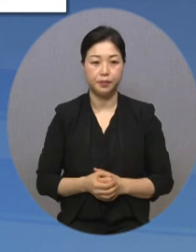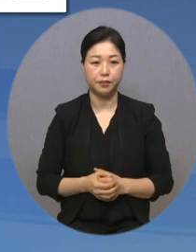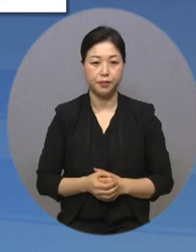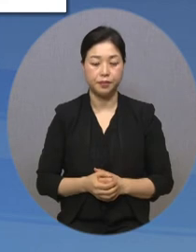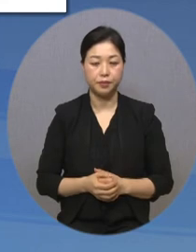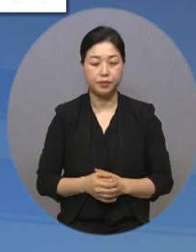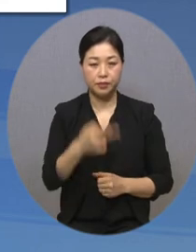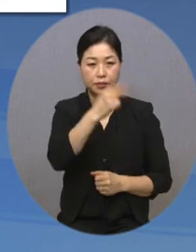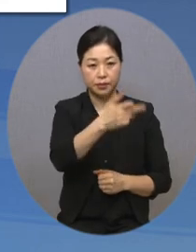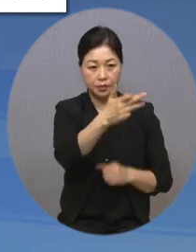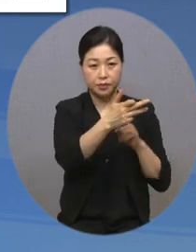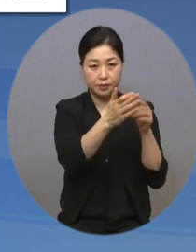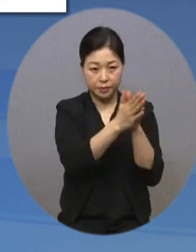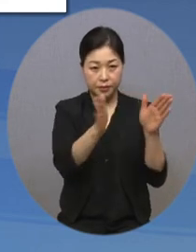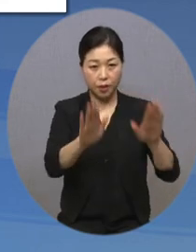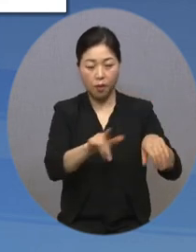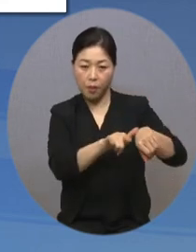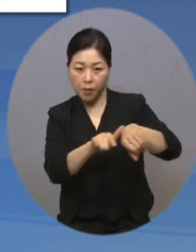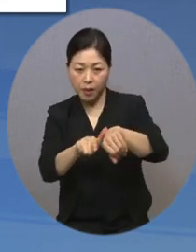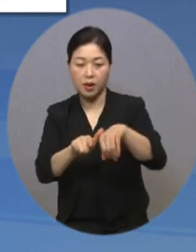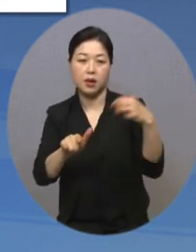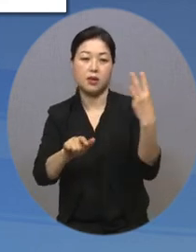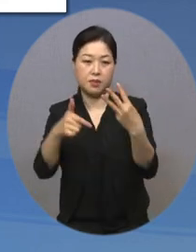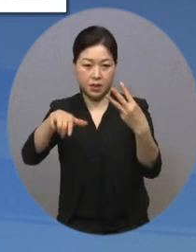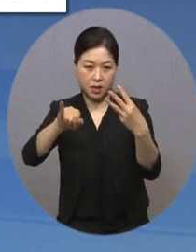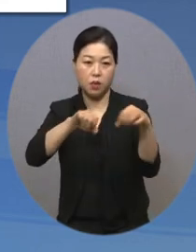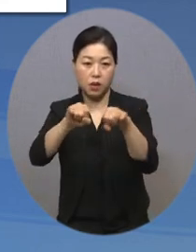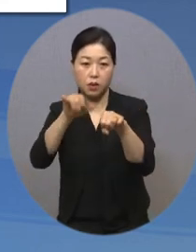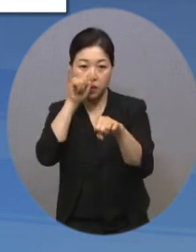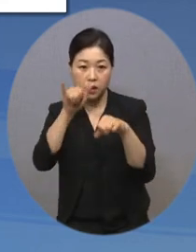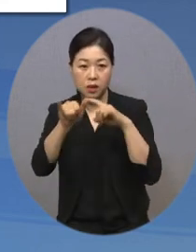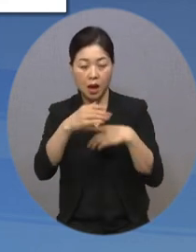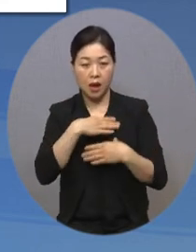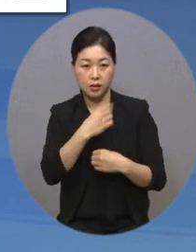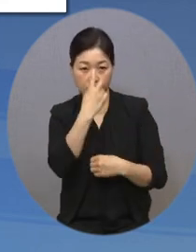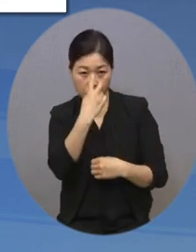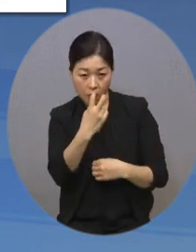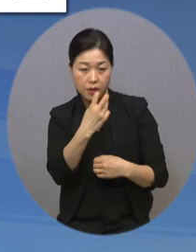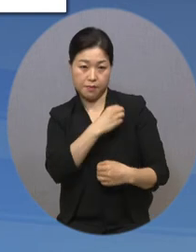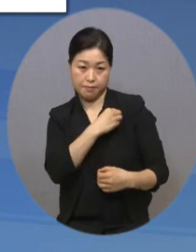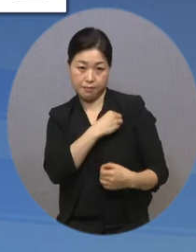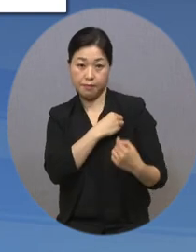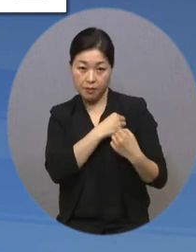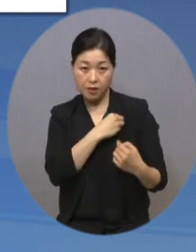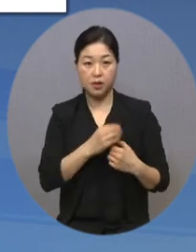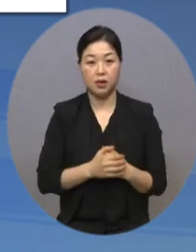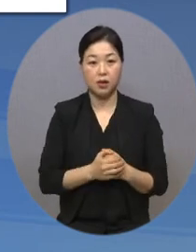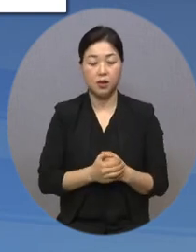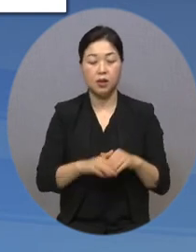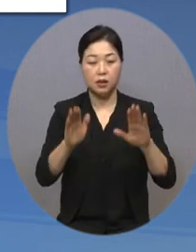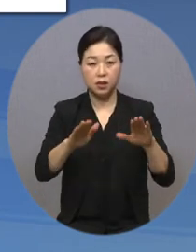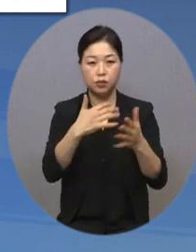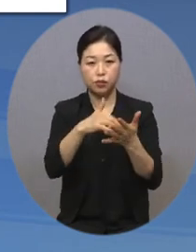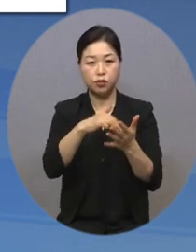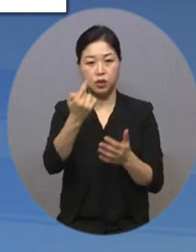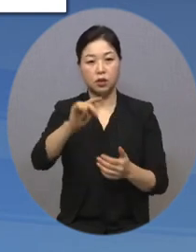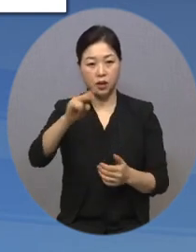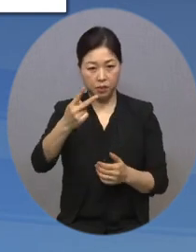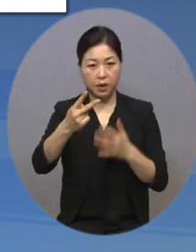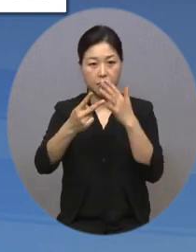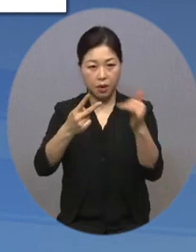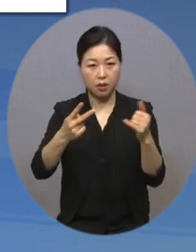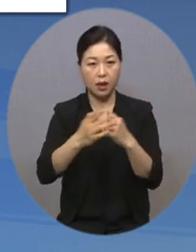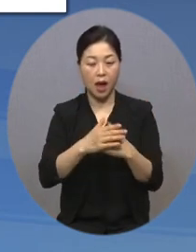2018년 시작돼 올해 3기 활동에 나서게 되는 안전보안관은 현재 1,200명의 안전보안관이 활동